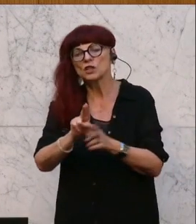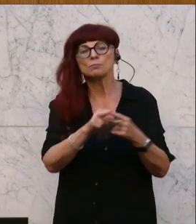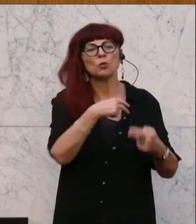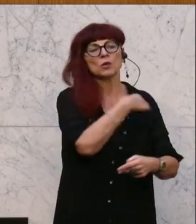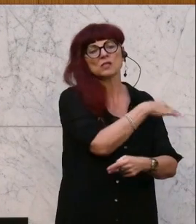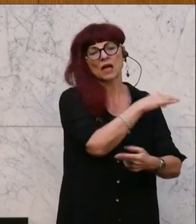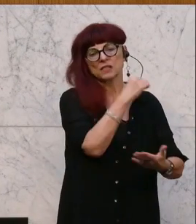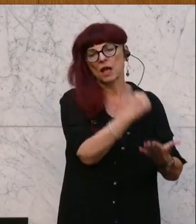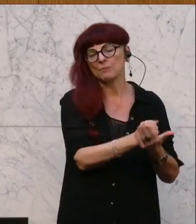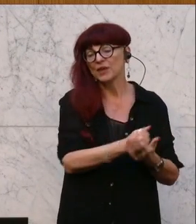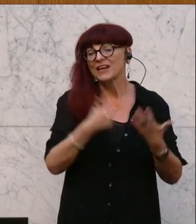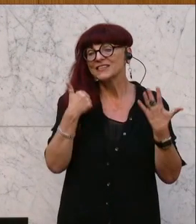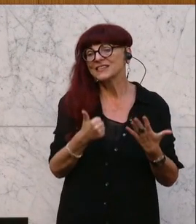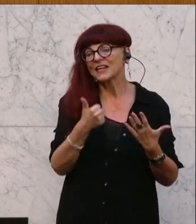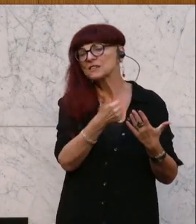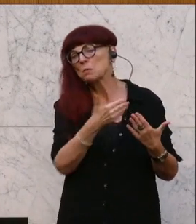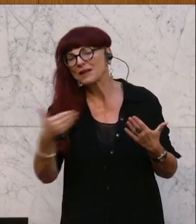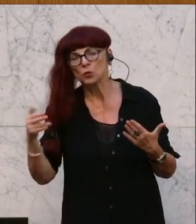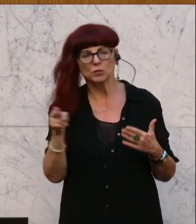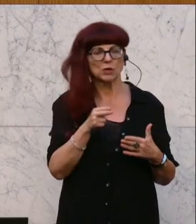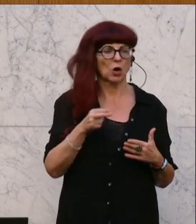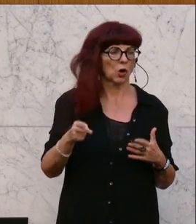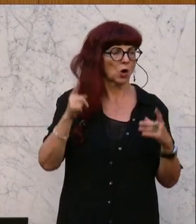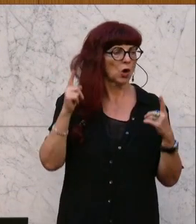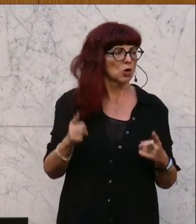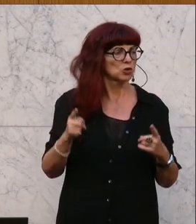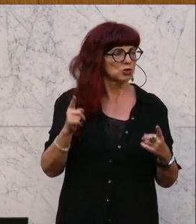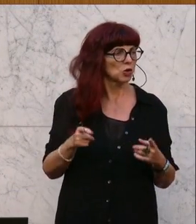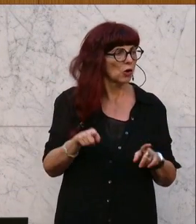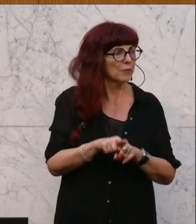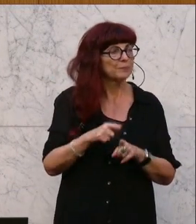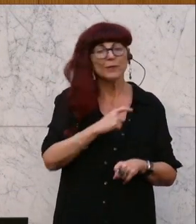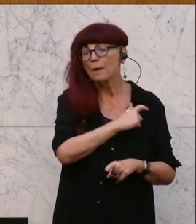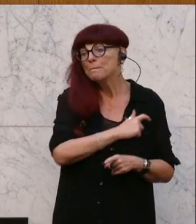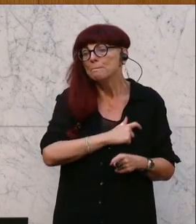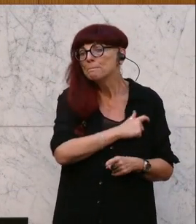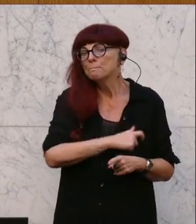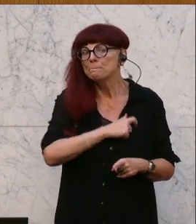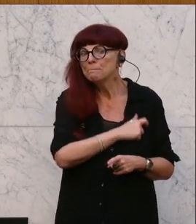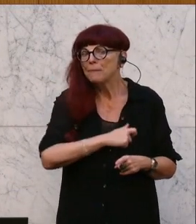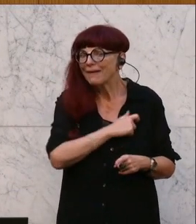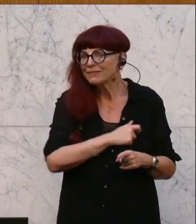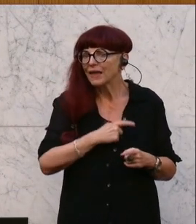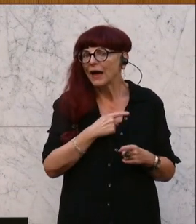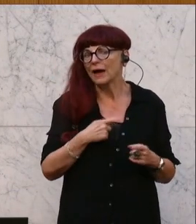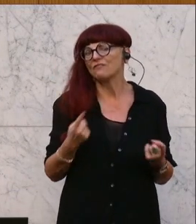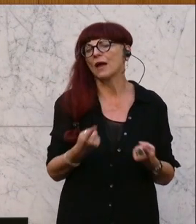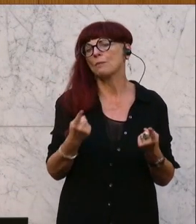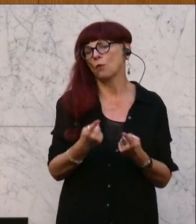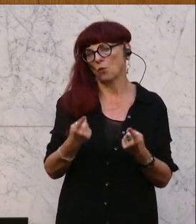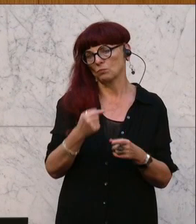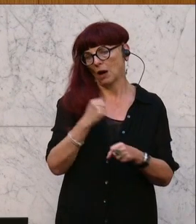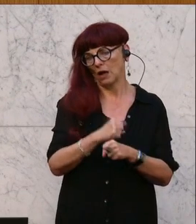6 Millionen Euro, um auch hier ein Einfallstor für Parteipropaganda zu bauen. Und die Grünen, ihr habt das